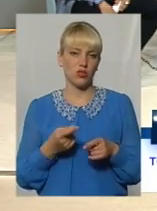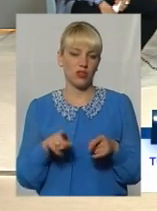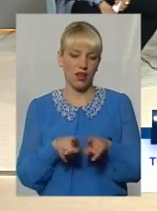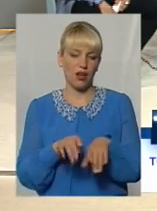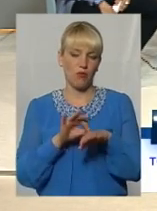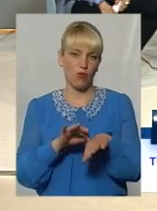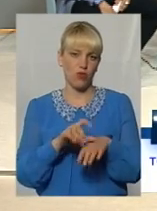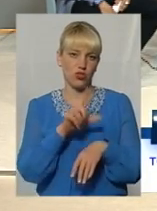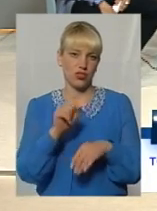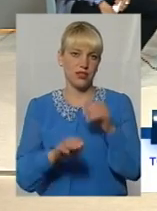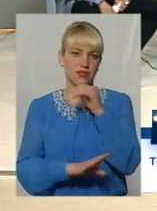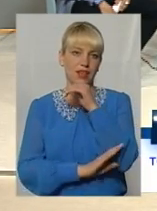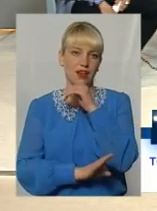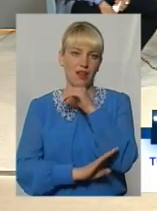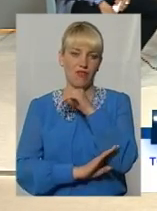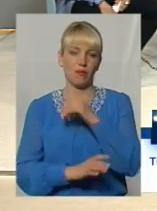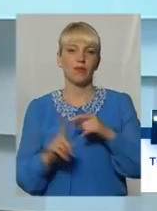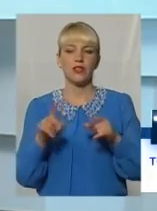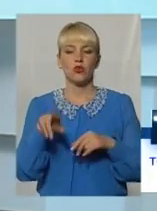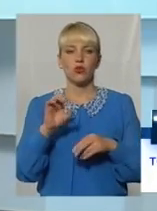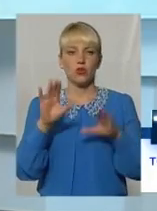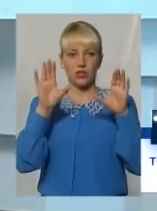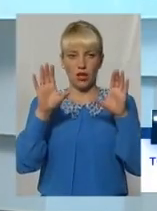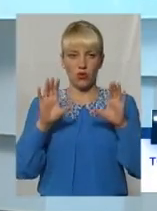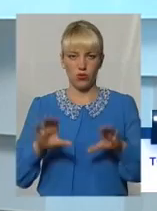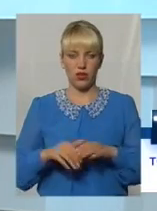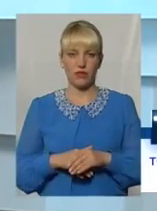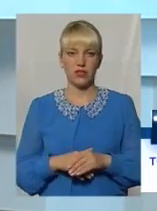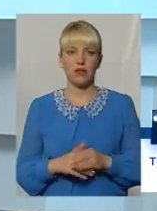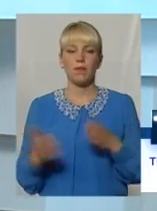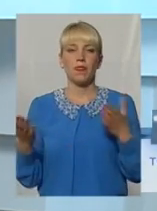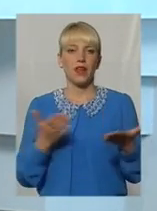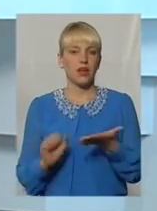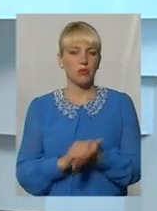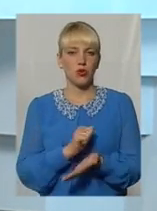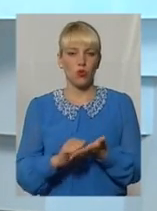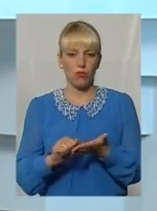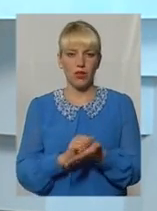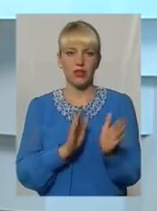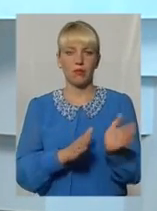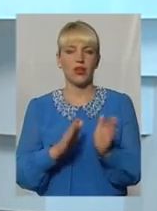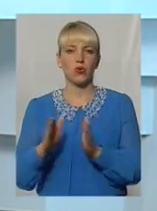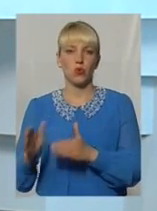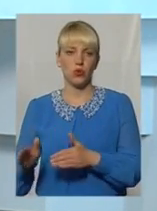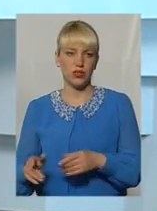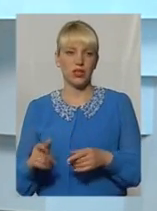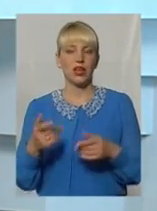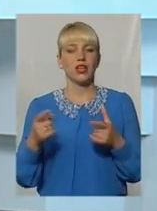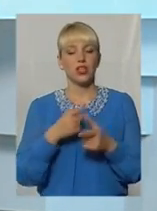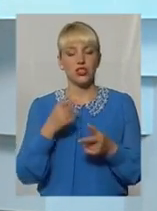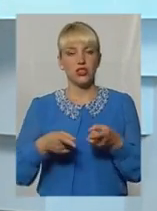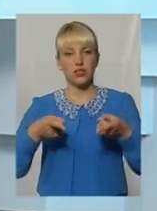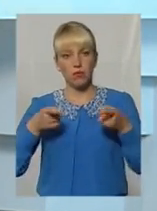деревами. Щодо законодавства, якими документами регулюється і чи